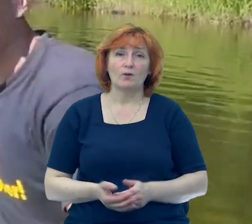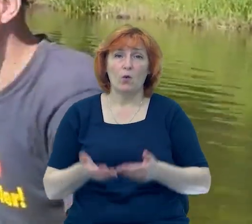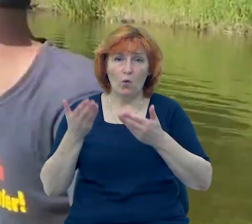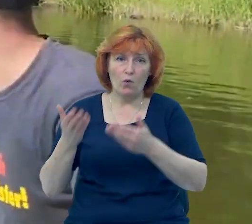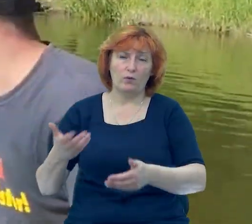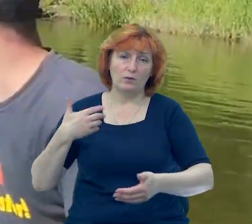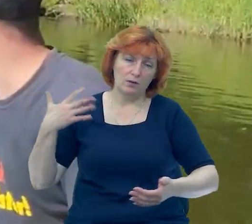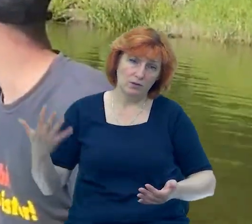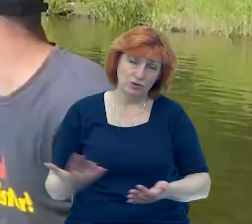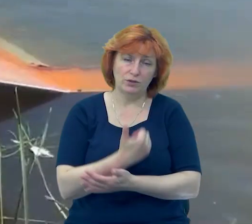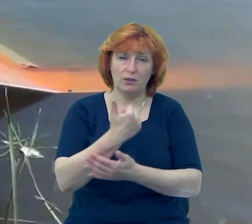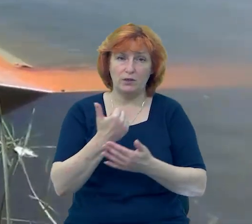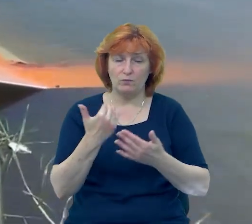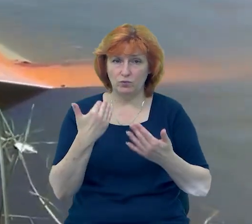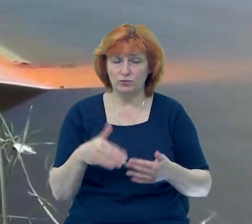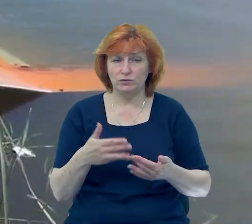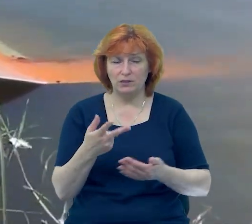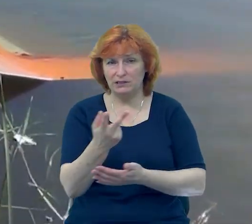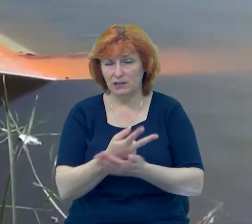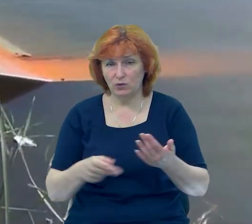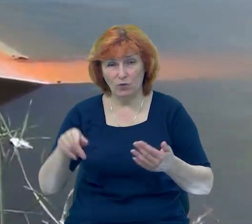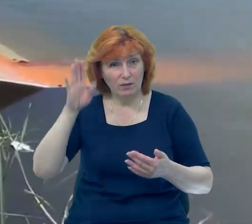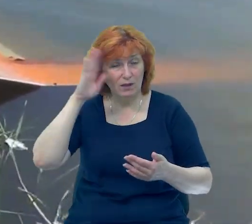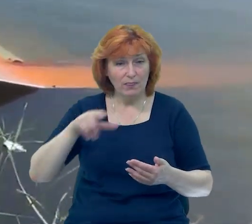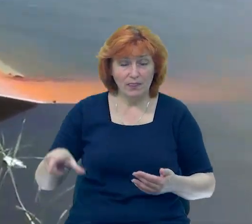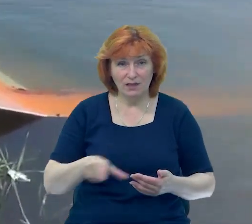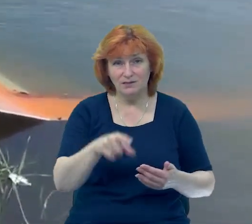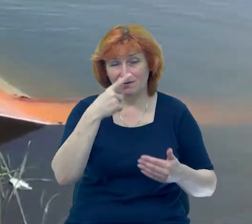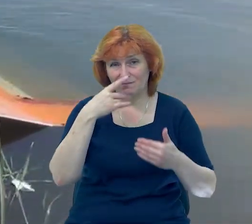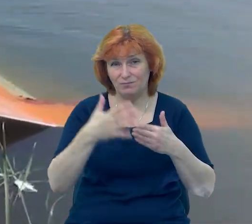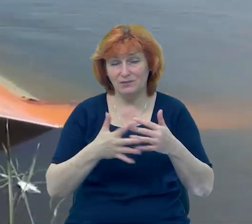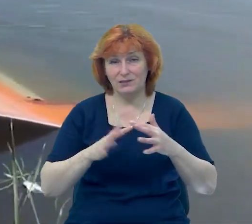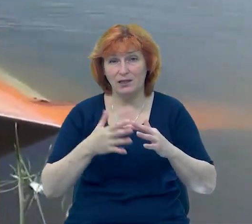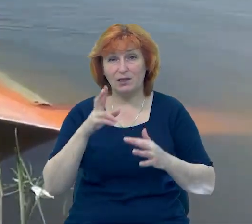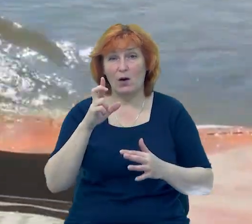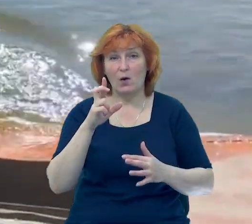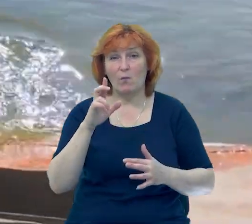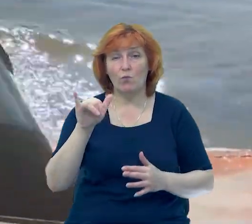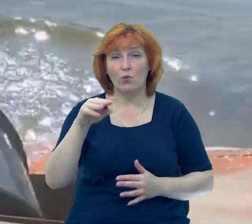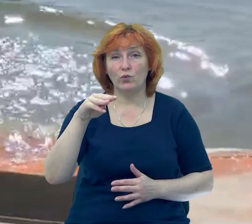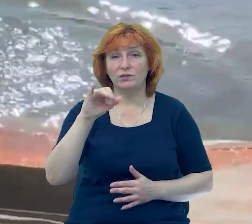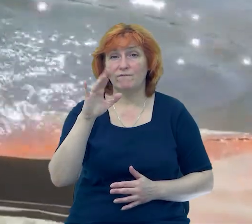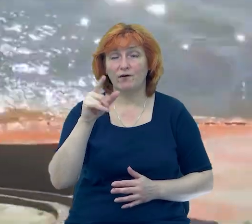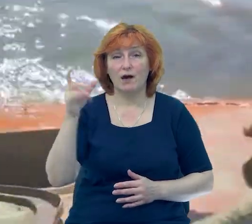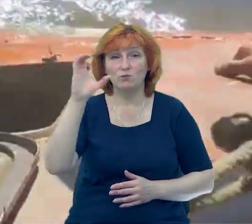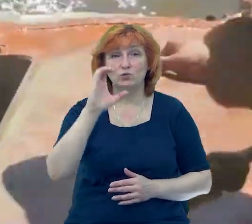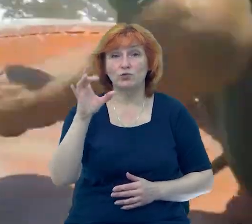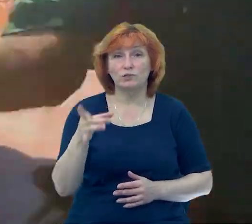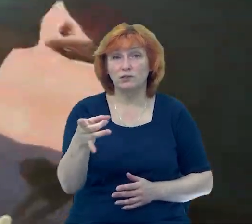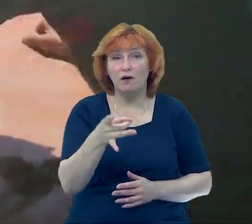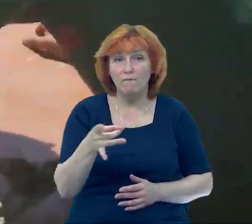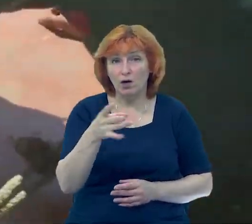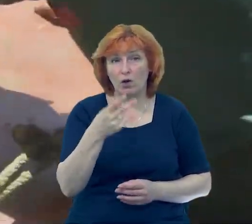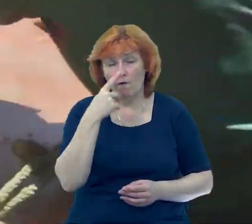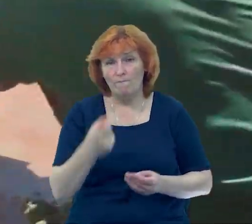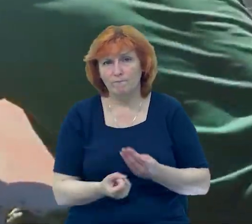Човен рятувальників знайшли затопленим у Десні біля села Бутівка. Коли староста з місцевими чоловіками витягували його, виявили